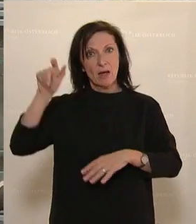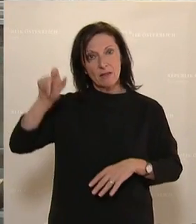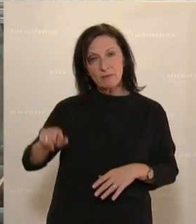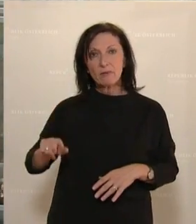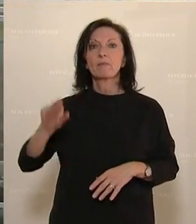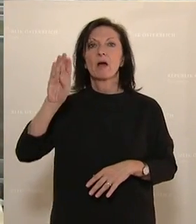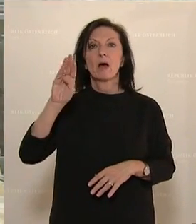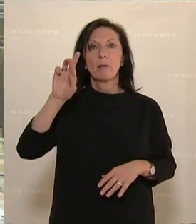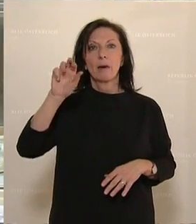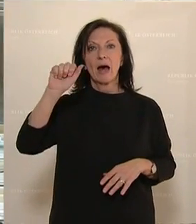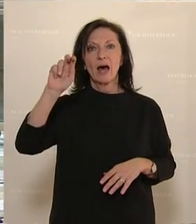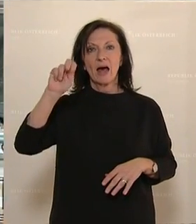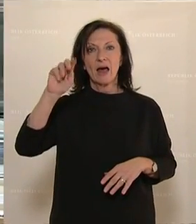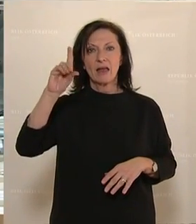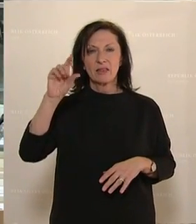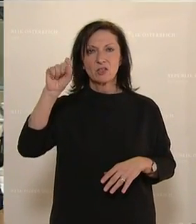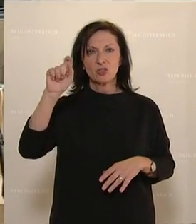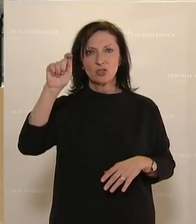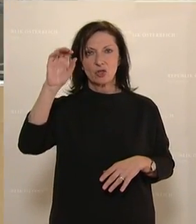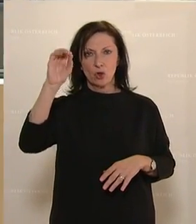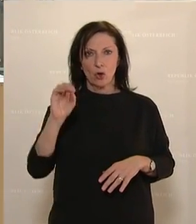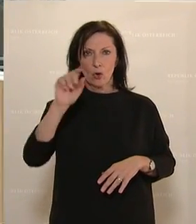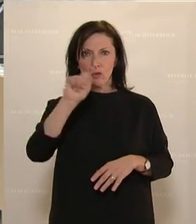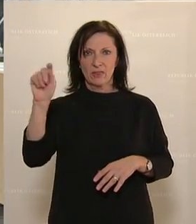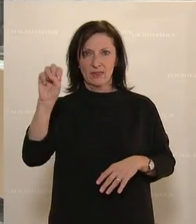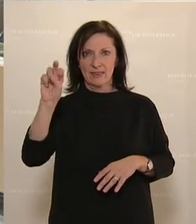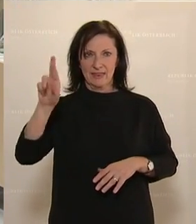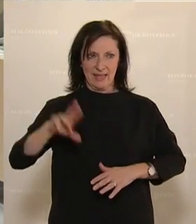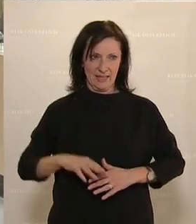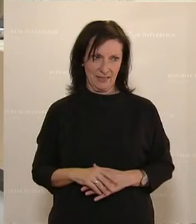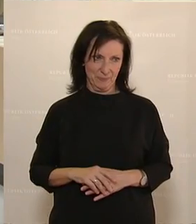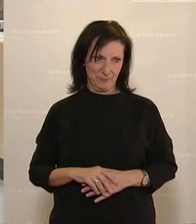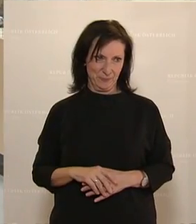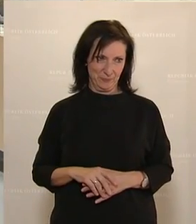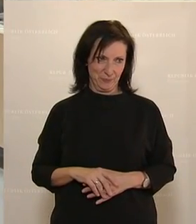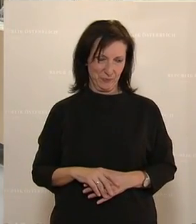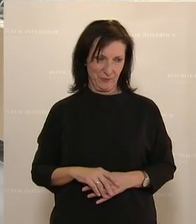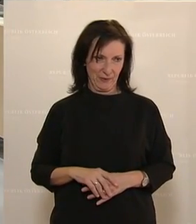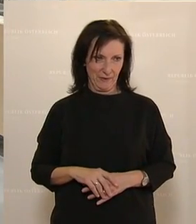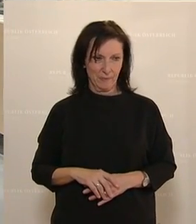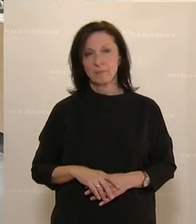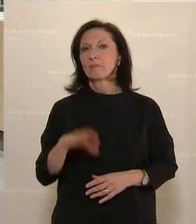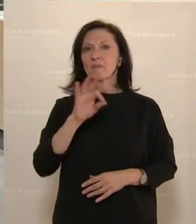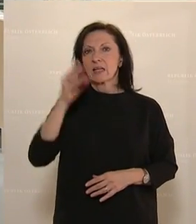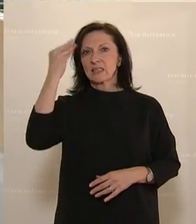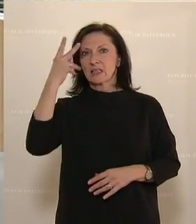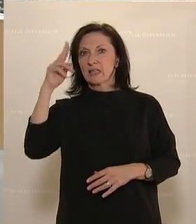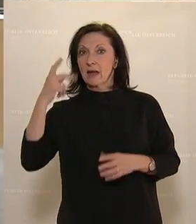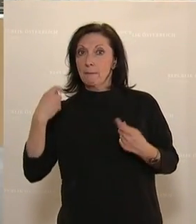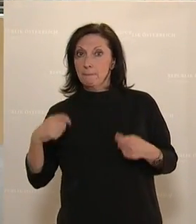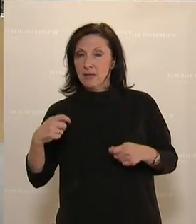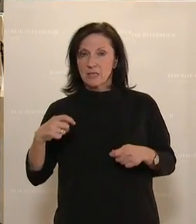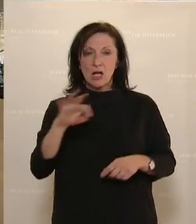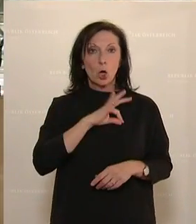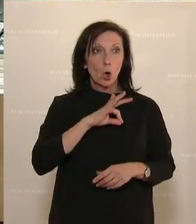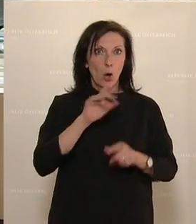Als wichtige Vorkämpferin für Frauenrechte erwähnt sie auch an Wal El-Sadawi, eine ägyptische Schriftstellerin und Aktivistin, die vergangenen Sonntag